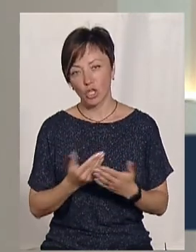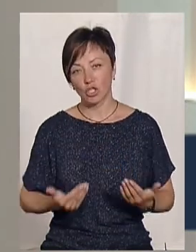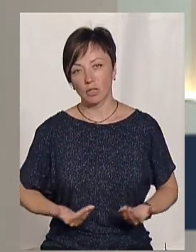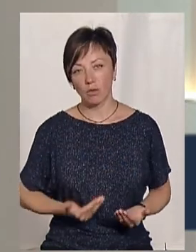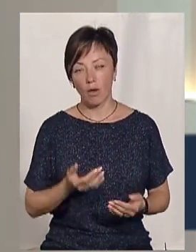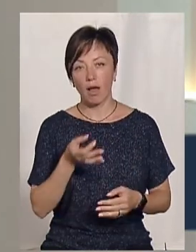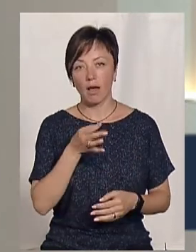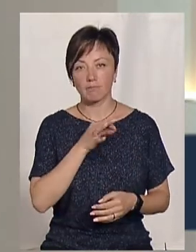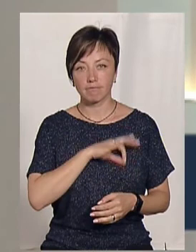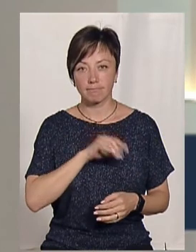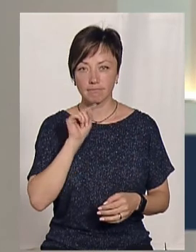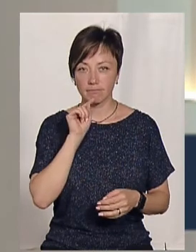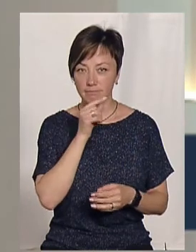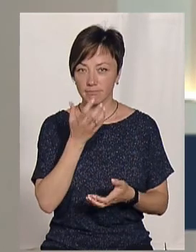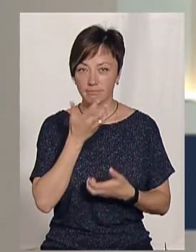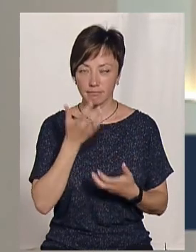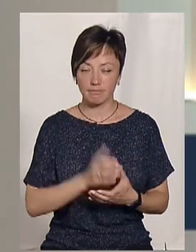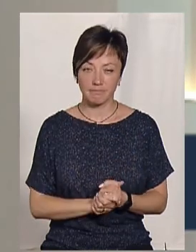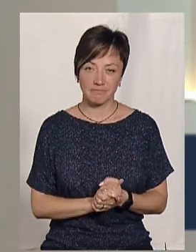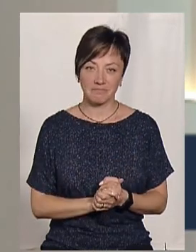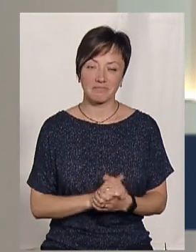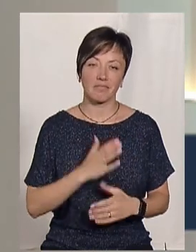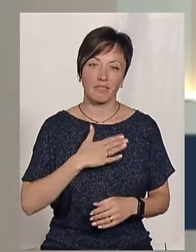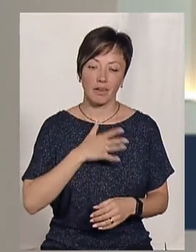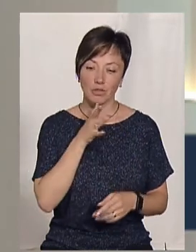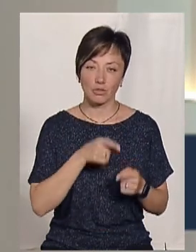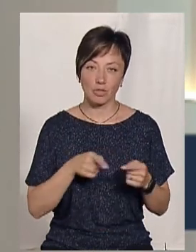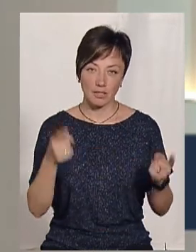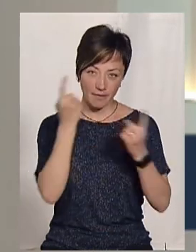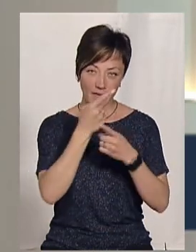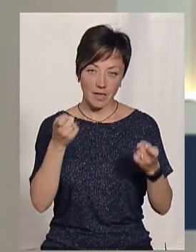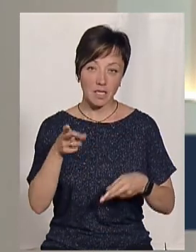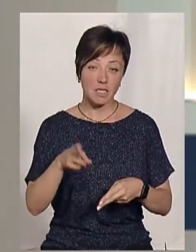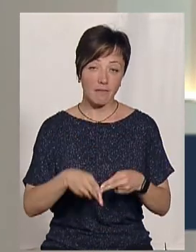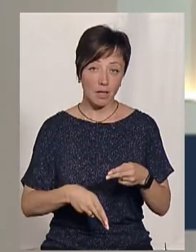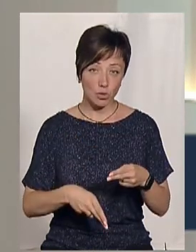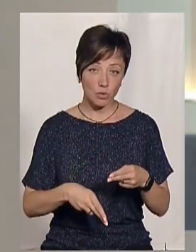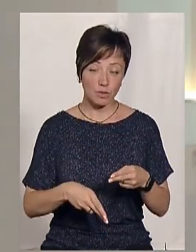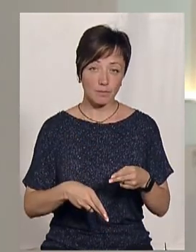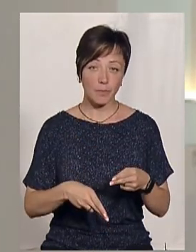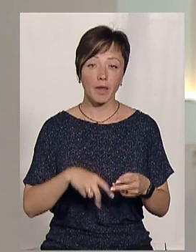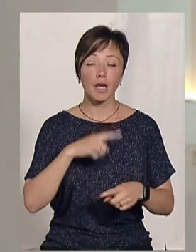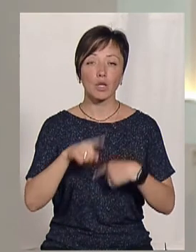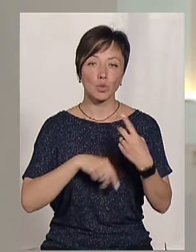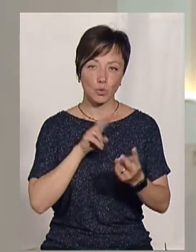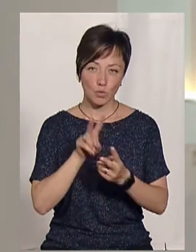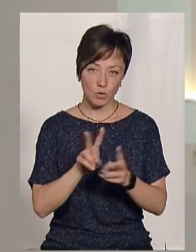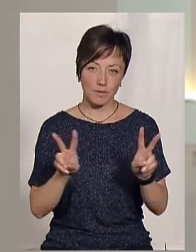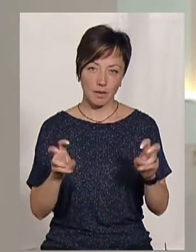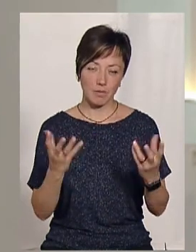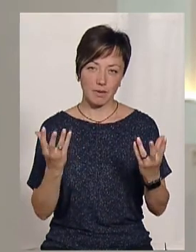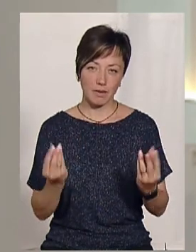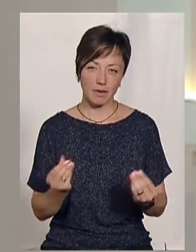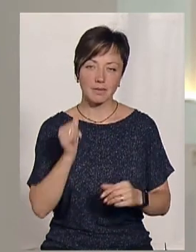житло енергоефективним. Наш час в етері завершується. До зустрічі у наступній